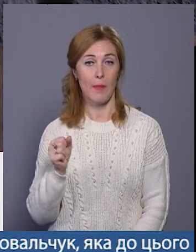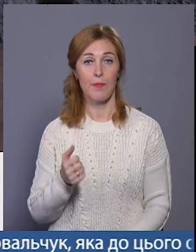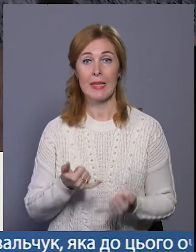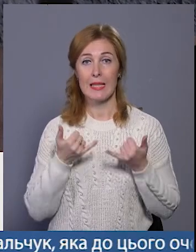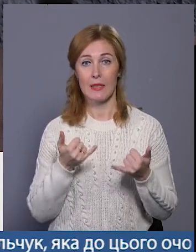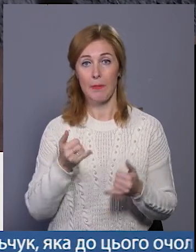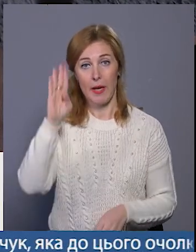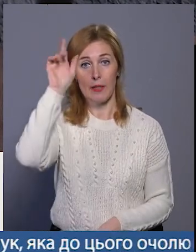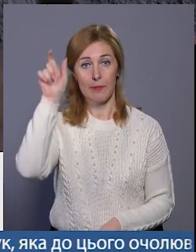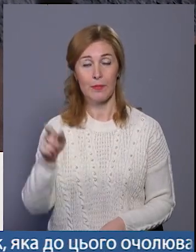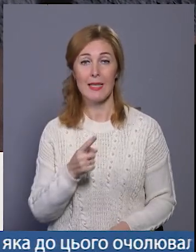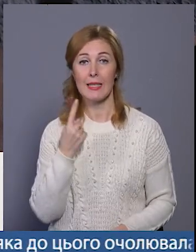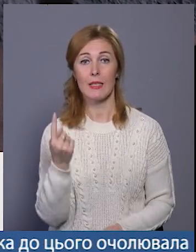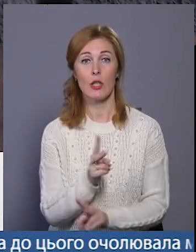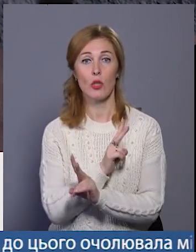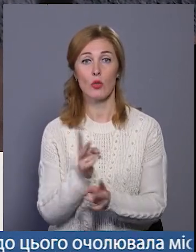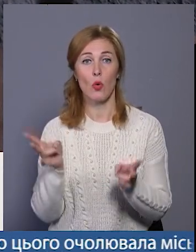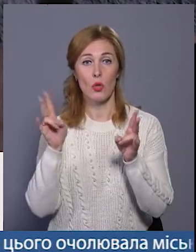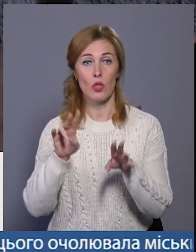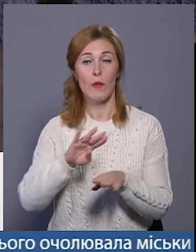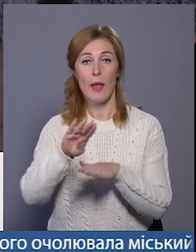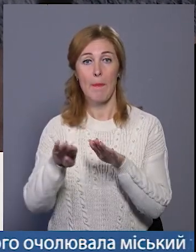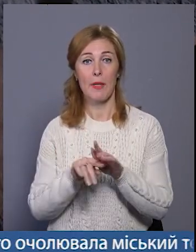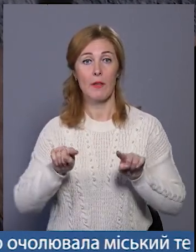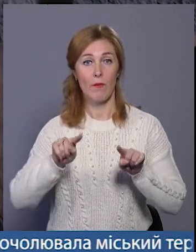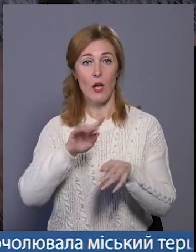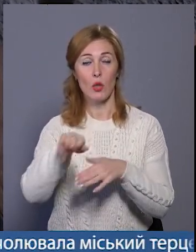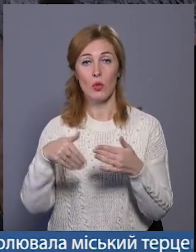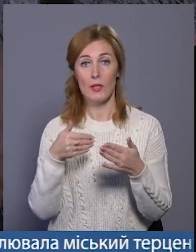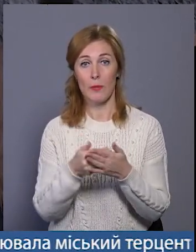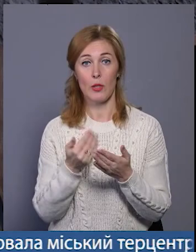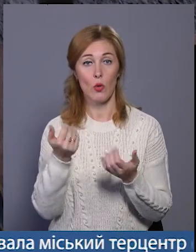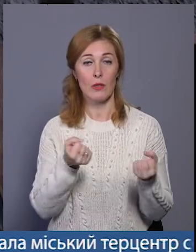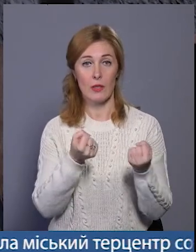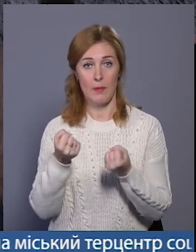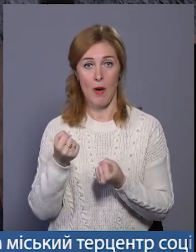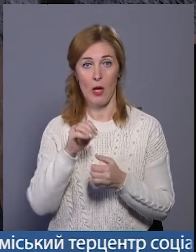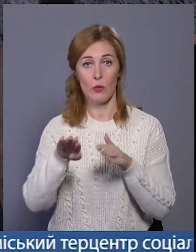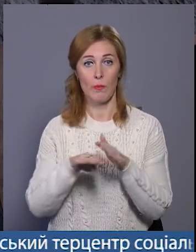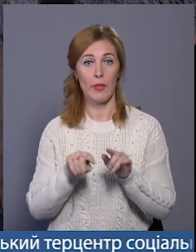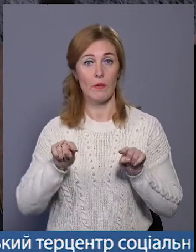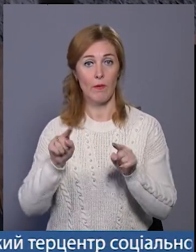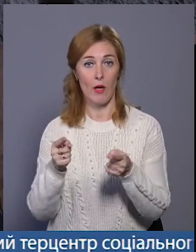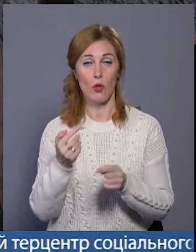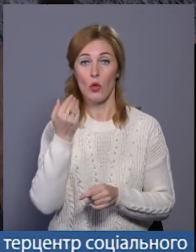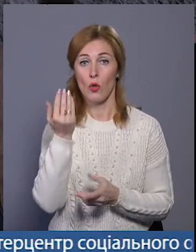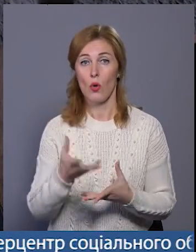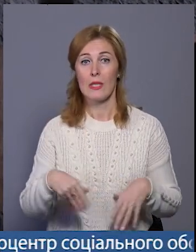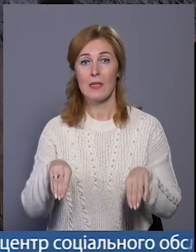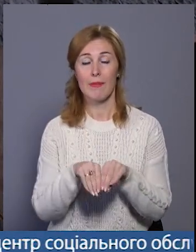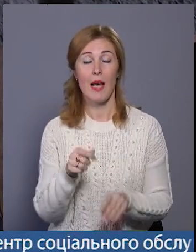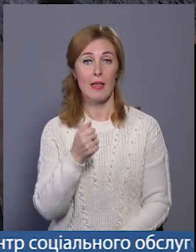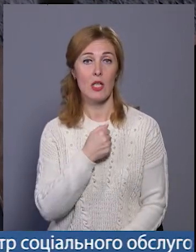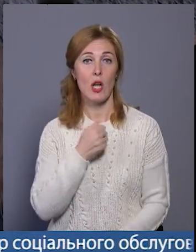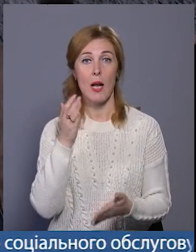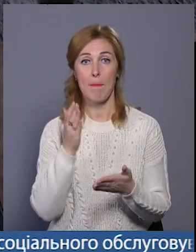Антоненко єдиний, хто залишився під вартою до цих пір, його тримають під вартою. Його сім'я, на жаль, має